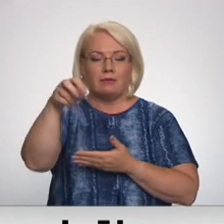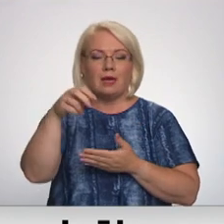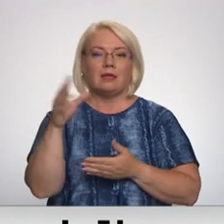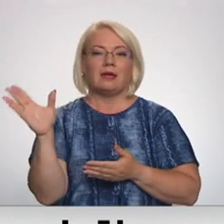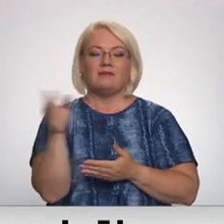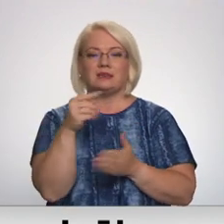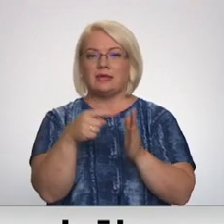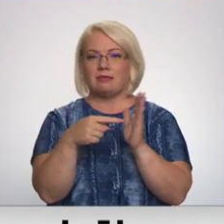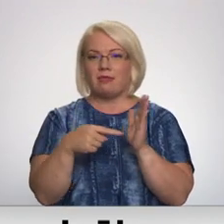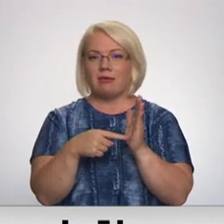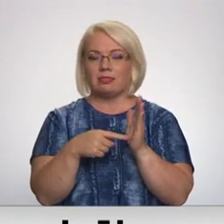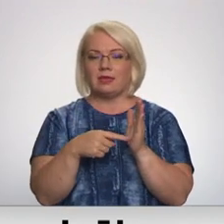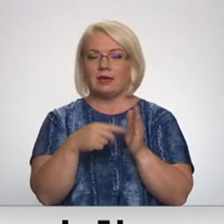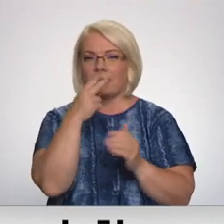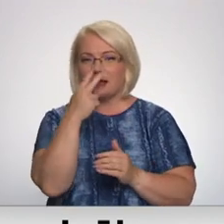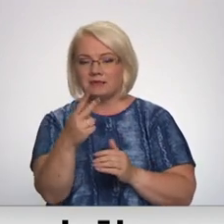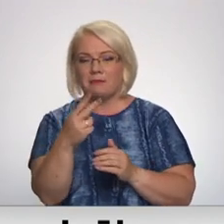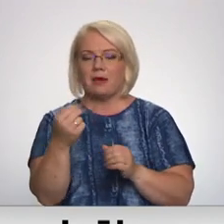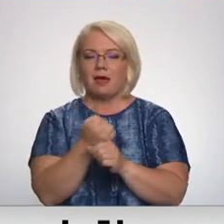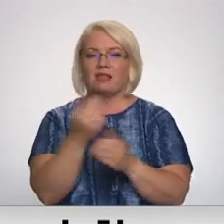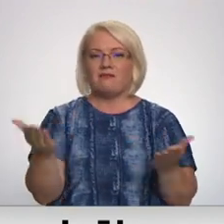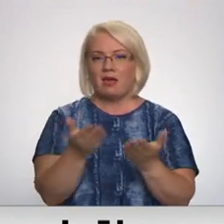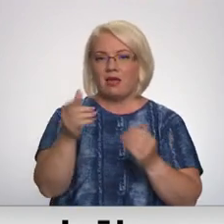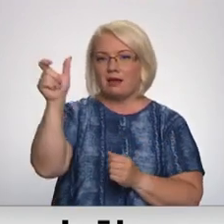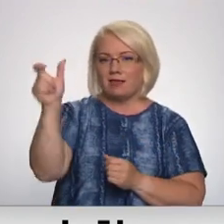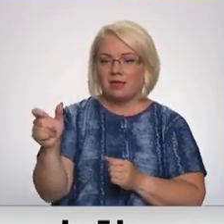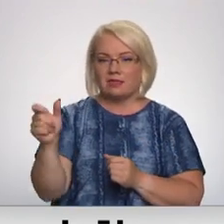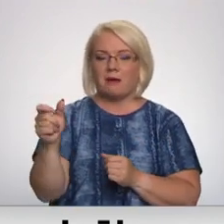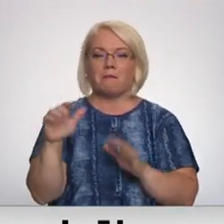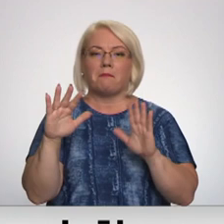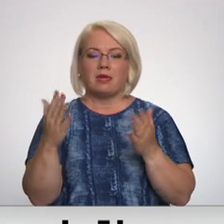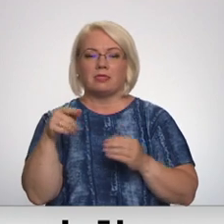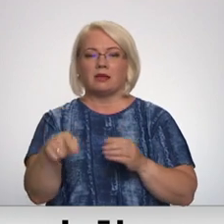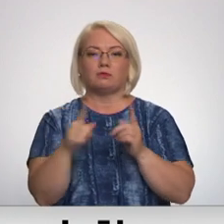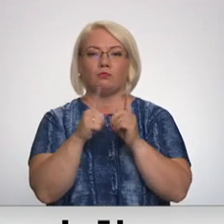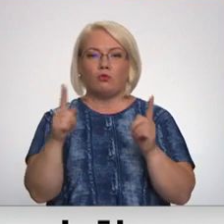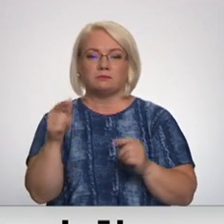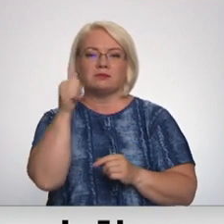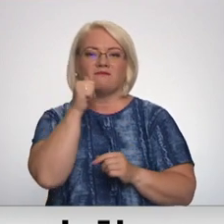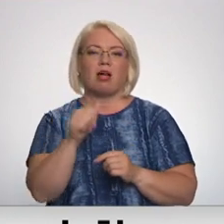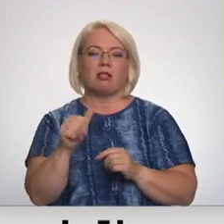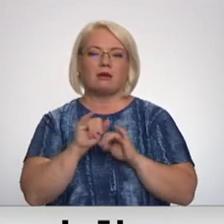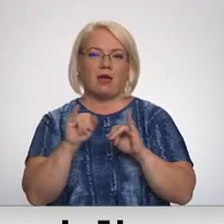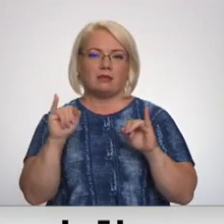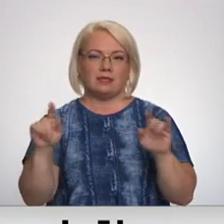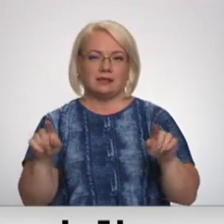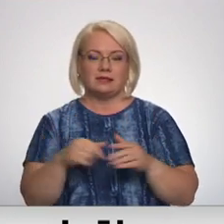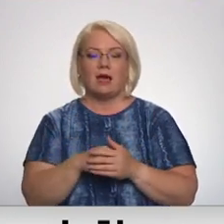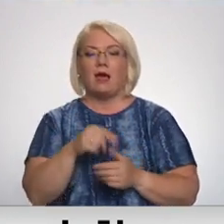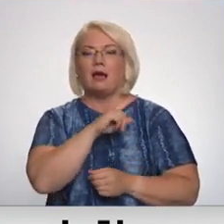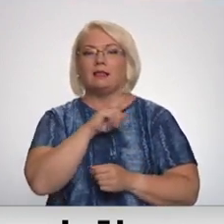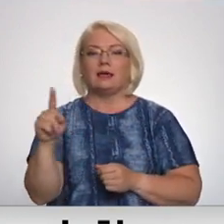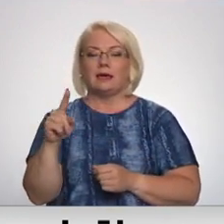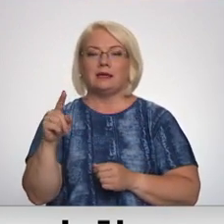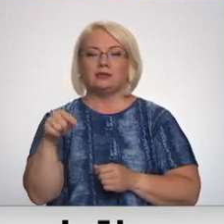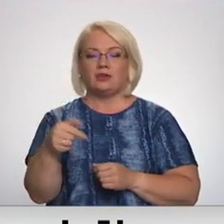visi redzam. Mums ir vieglāk gan klientam, bet šis posms ir tāds, kurš mums vēl jāattīst. Lēnākā līdz šā gada bēkām